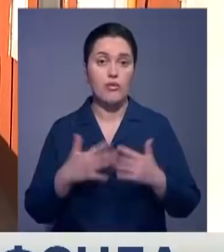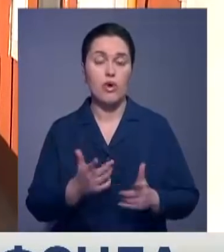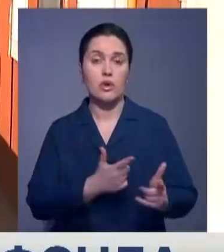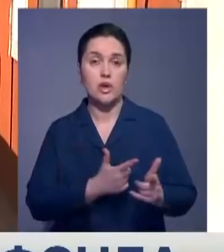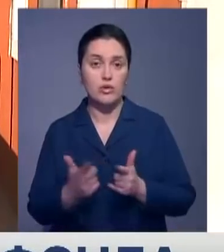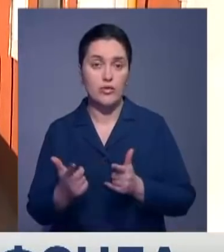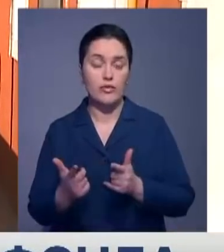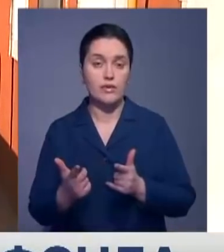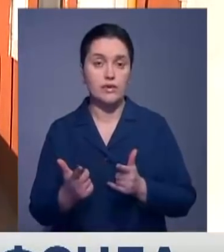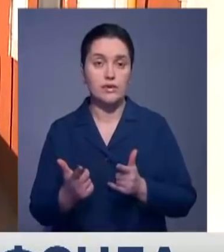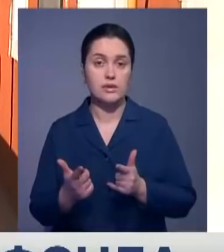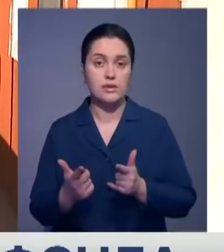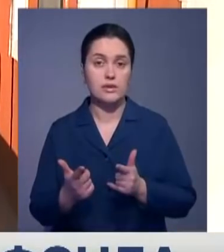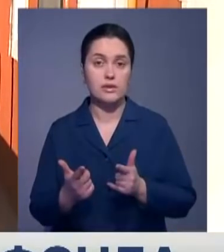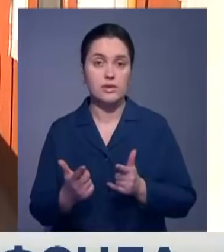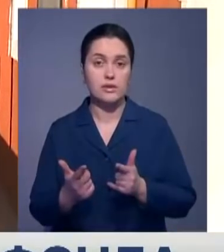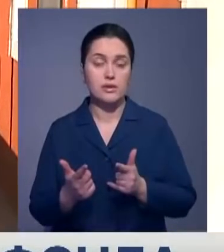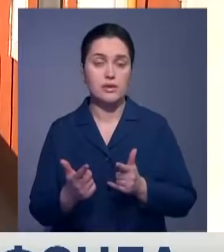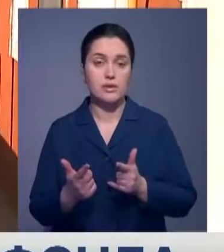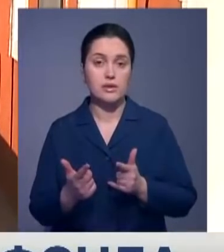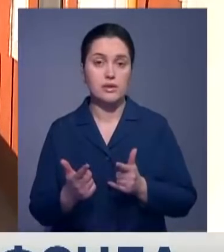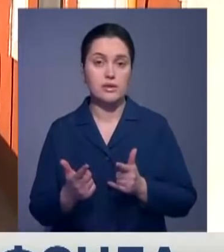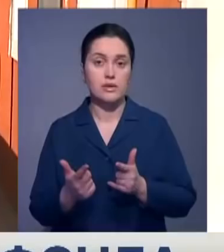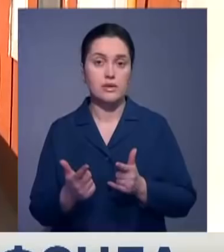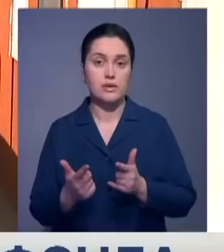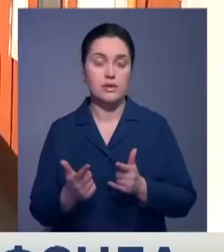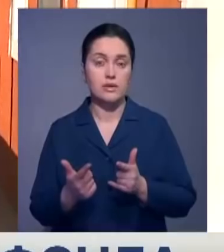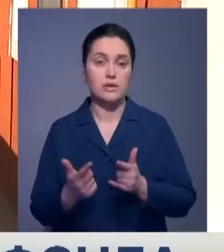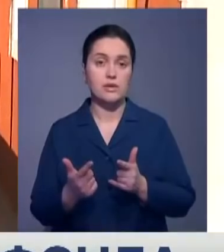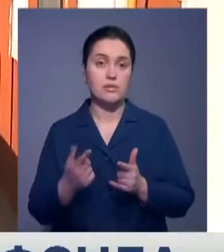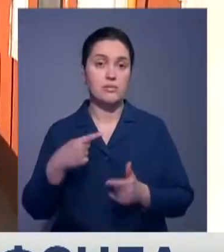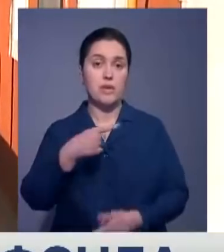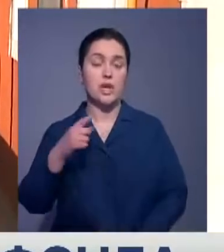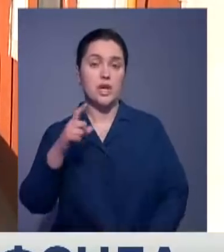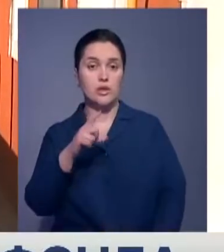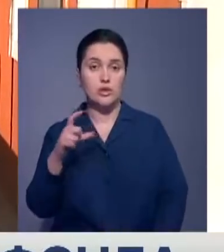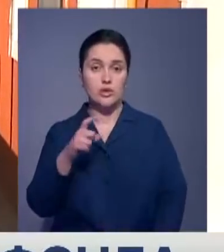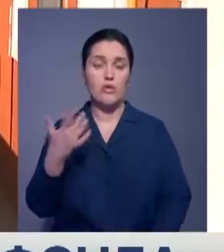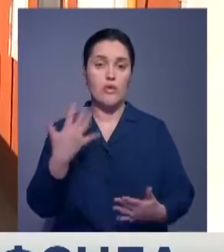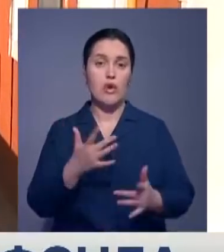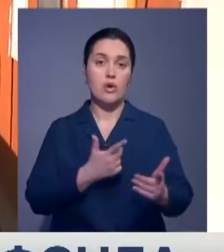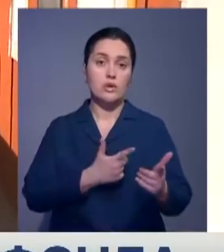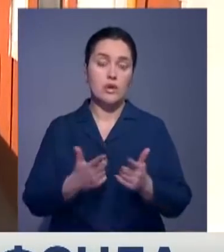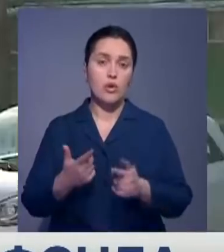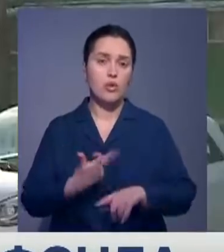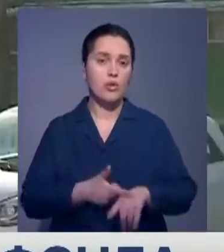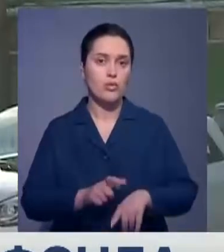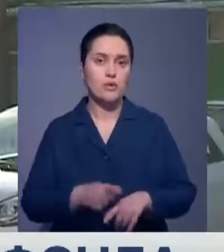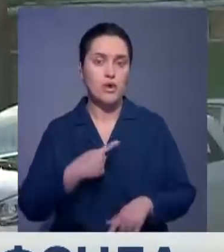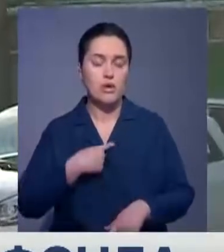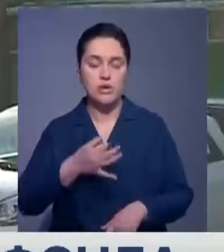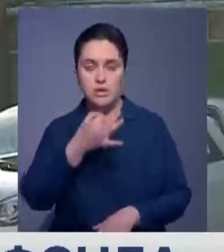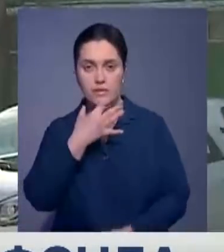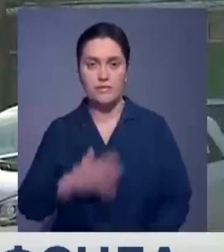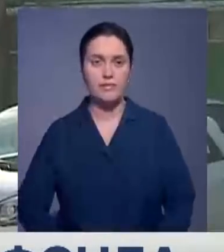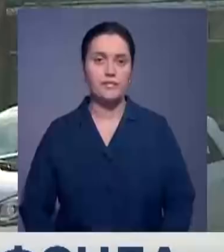везде, и по галереям, и по первому этажу сделали навесы, очень это нас устраивает.